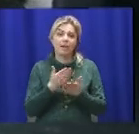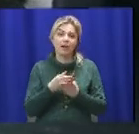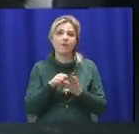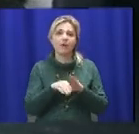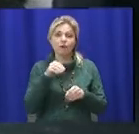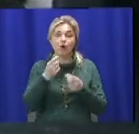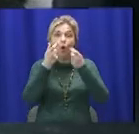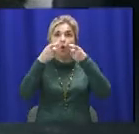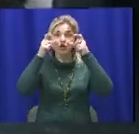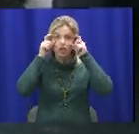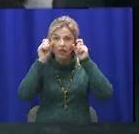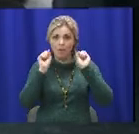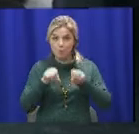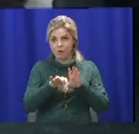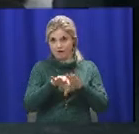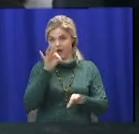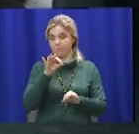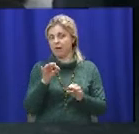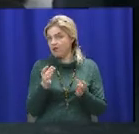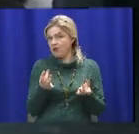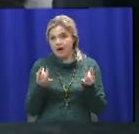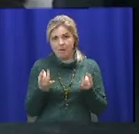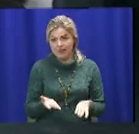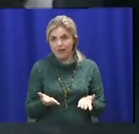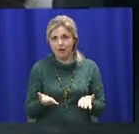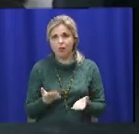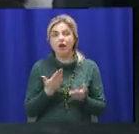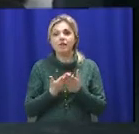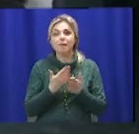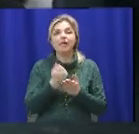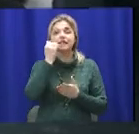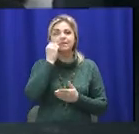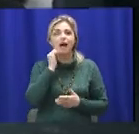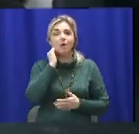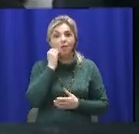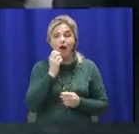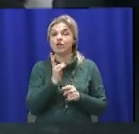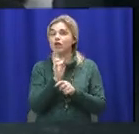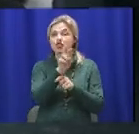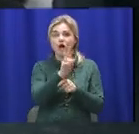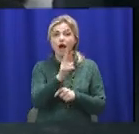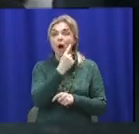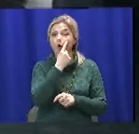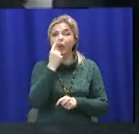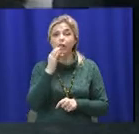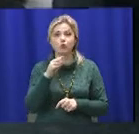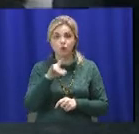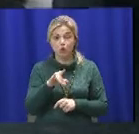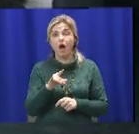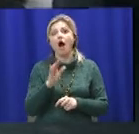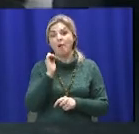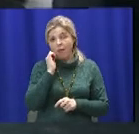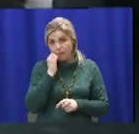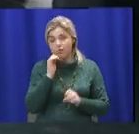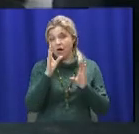а елементарно, щоб, наприклад, стара та жа бабушка не шла к окулисту. Тобто, вона получить эту услугу з